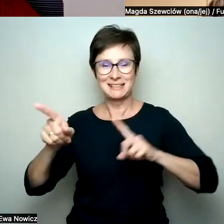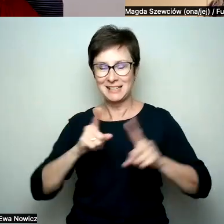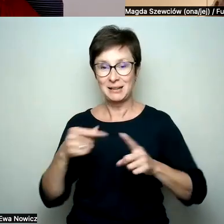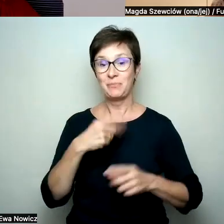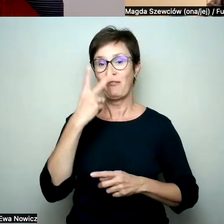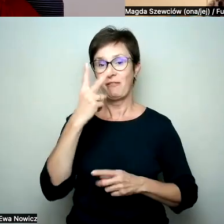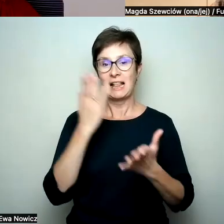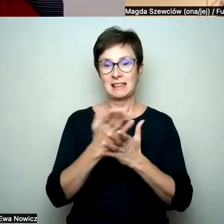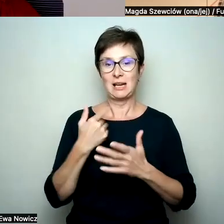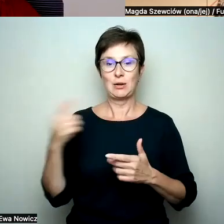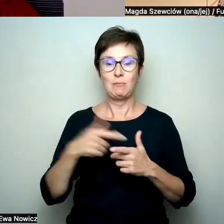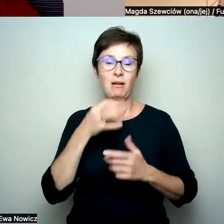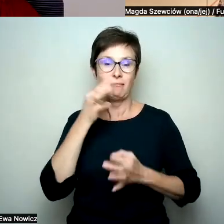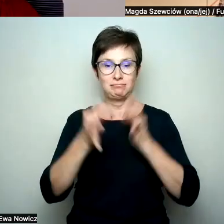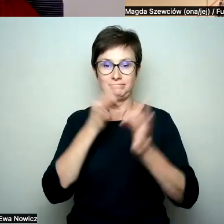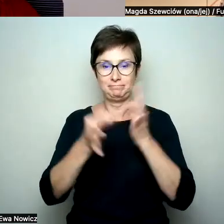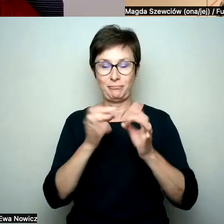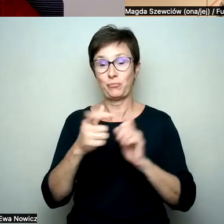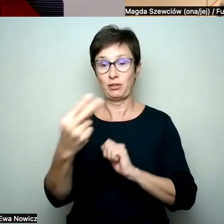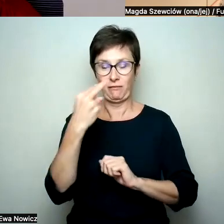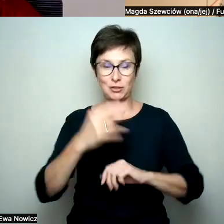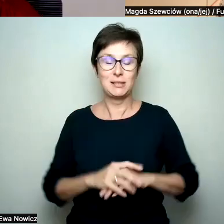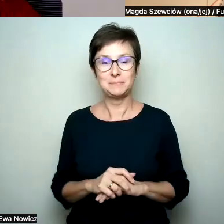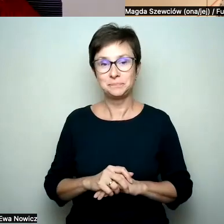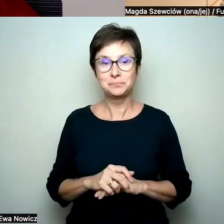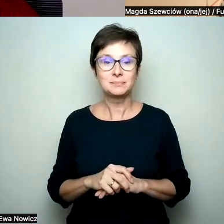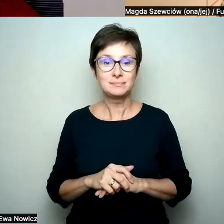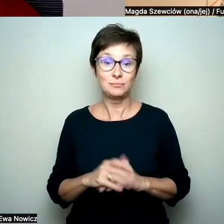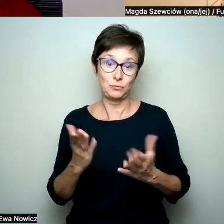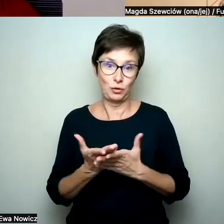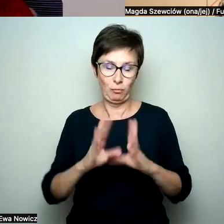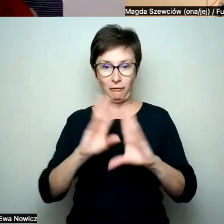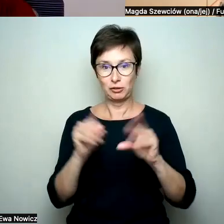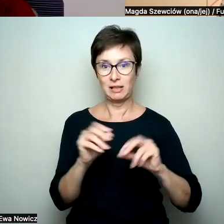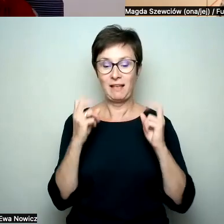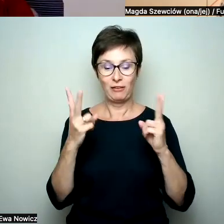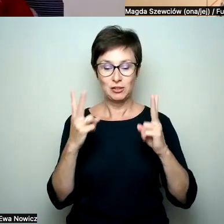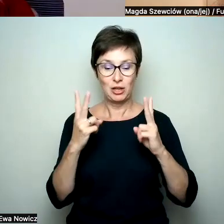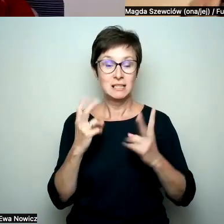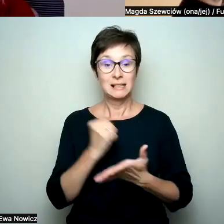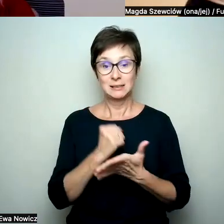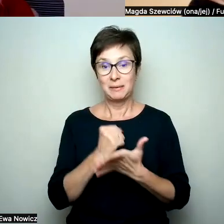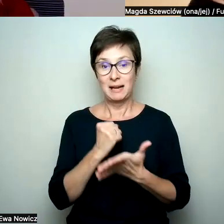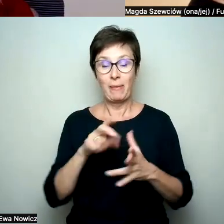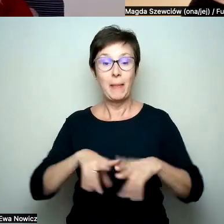jesteśmy tylko my, tak jak Wy widzicie. No to chyba to są wszystkie rzeczy, które na sam początek.